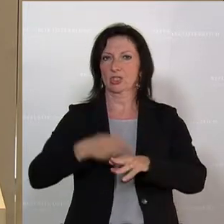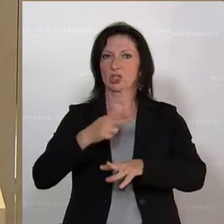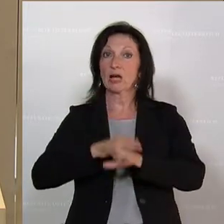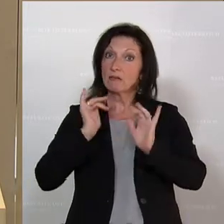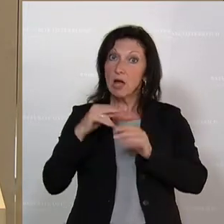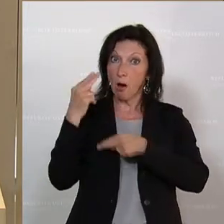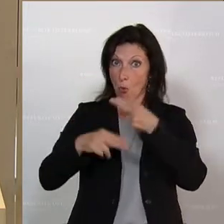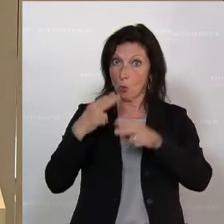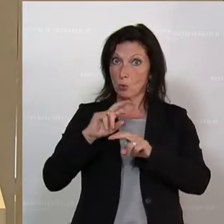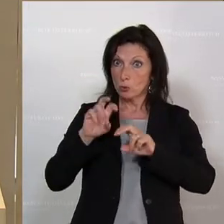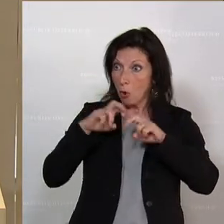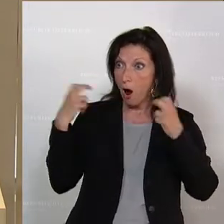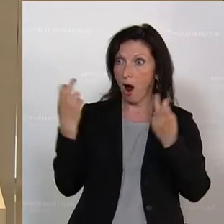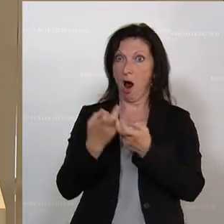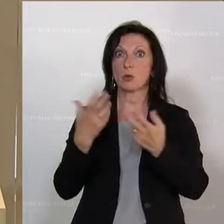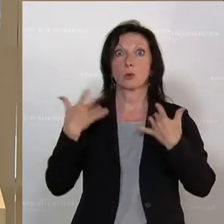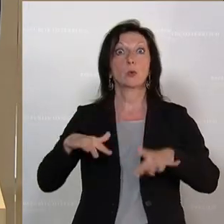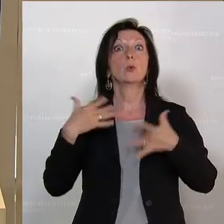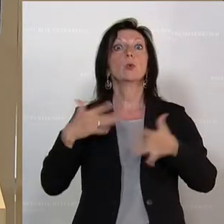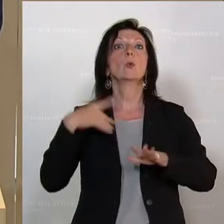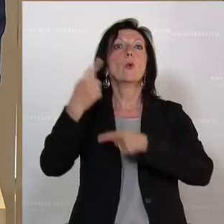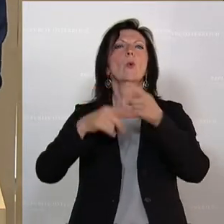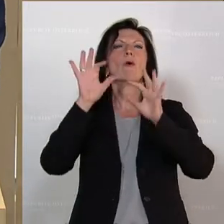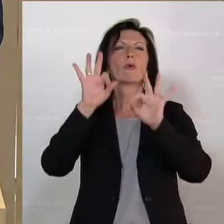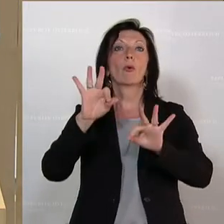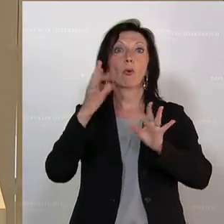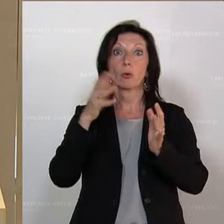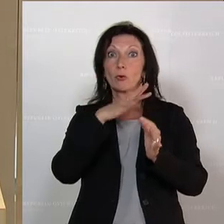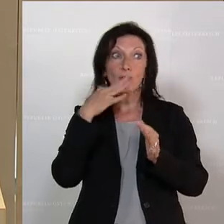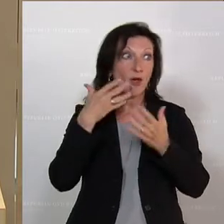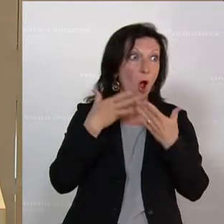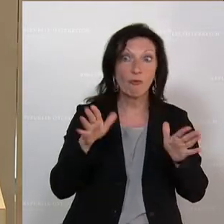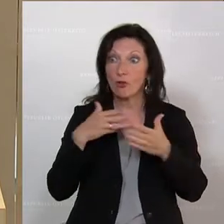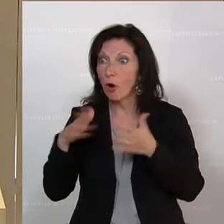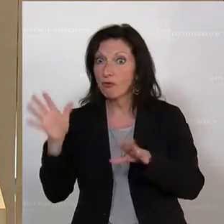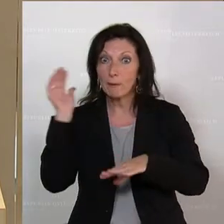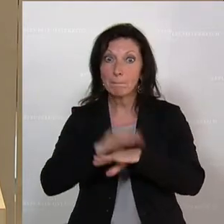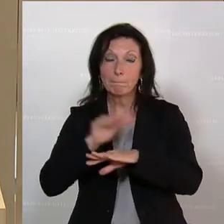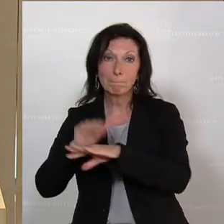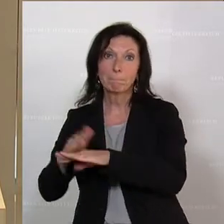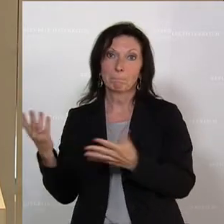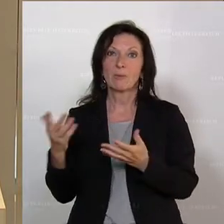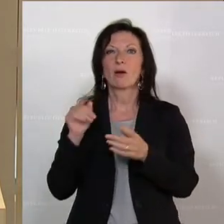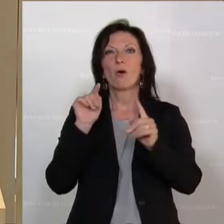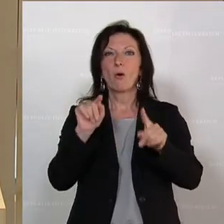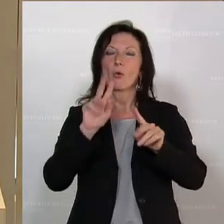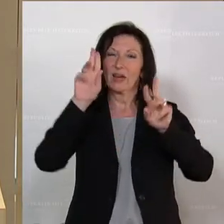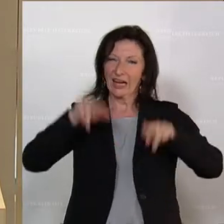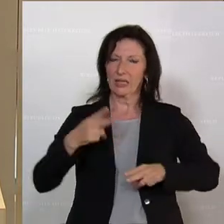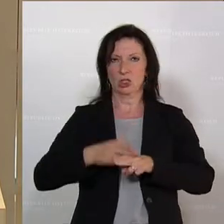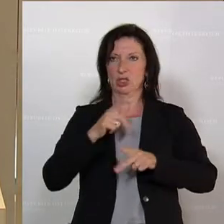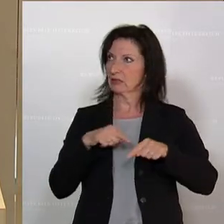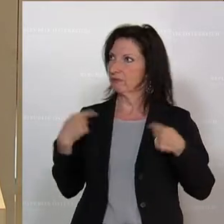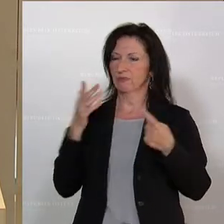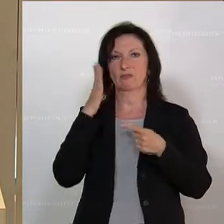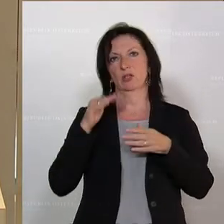ist in Höchstform. Da kommt noch viel mehr ans Tageslicht. Das wissen Sie auch. Und zum anderen werden wir uns Grüne schützend vor diesem Rechtsstaat stellen,